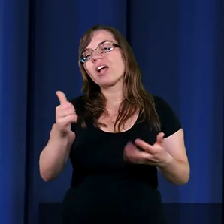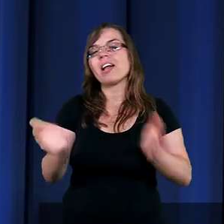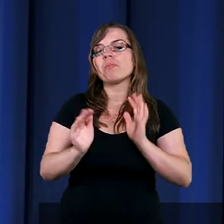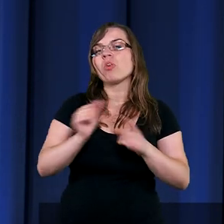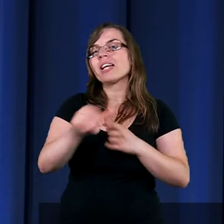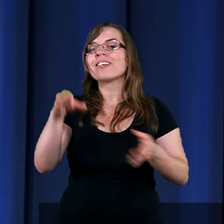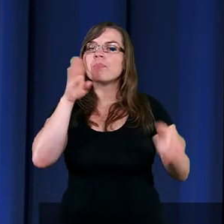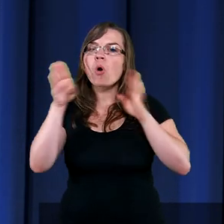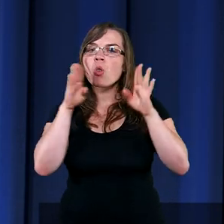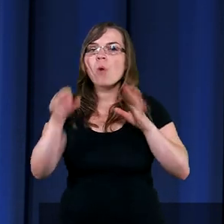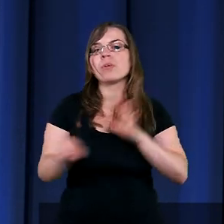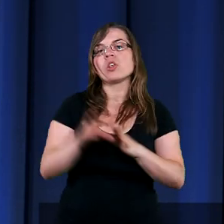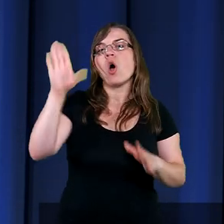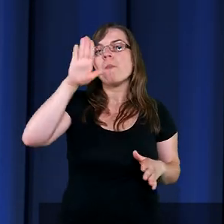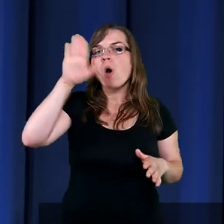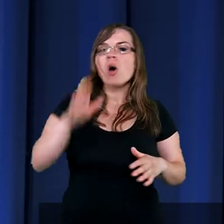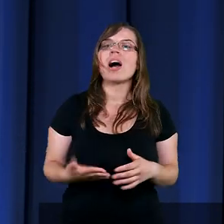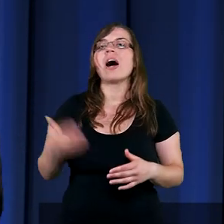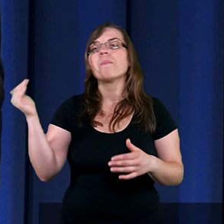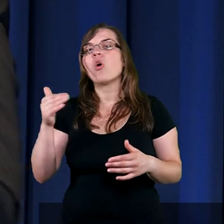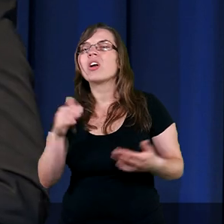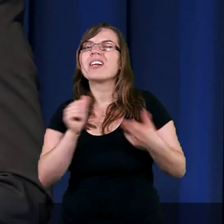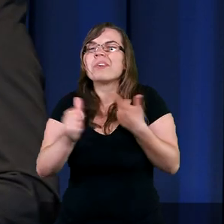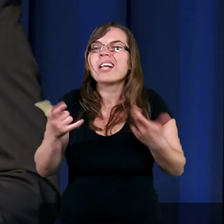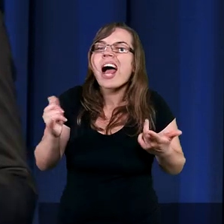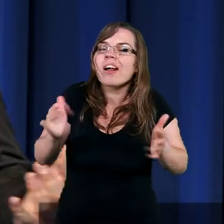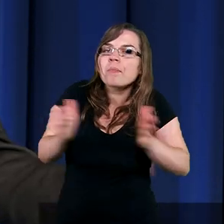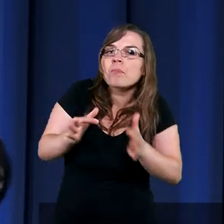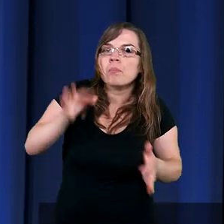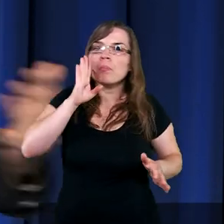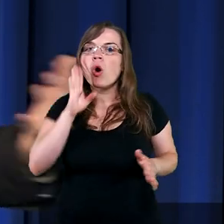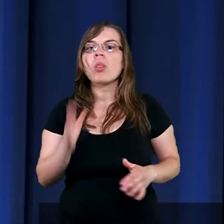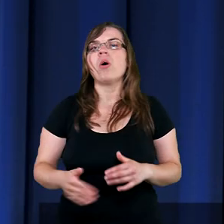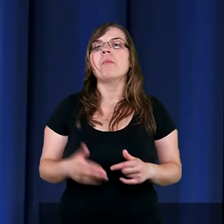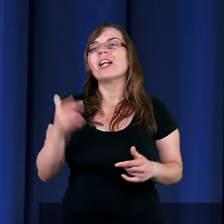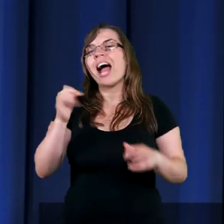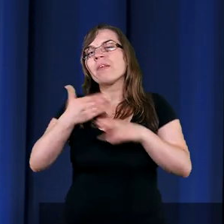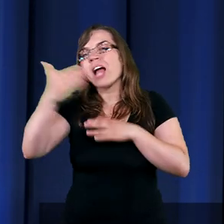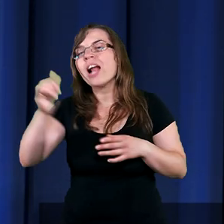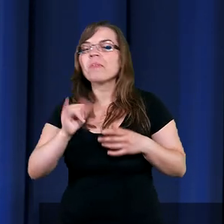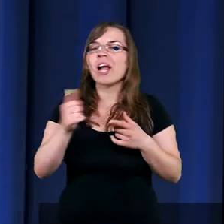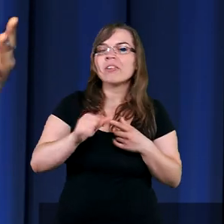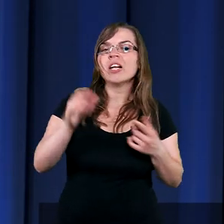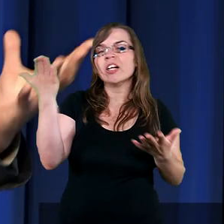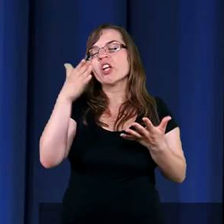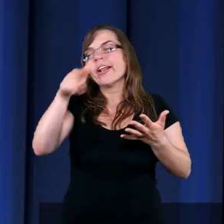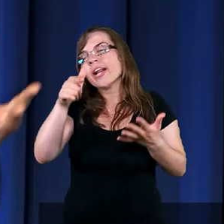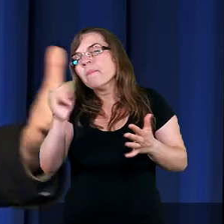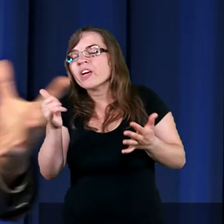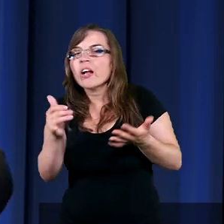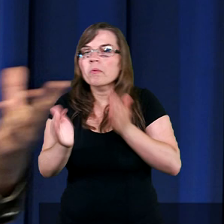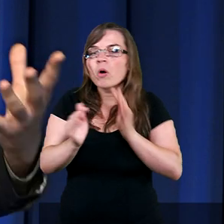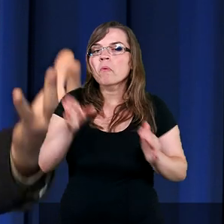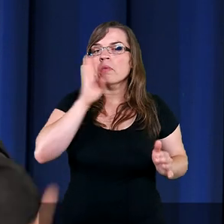jesteśmy podobni do Pana Boga. Nie tak z wyglądu. Może jesteśmy podobni. Może tak. Może jakimś takim dalekim echem jesteśmy gdzieś tam w jakiś sposób